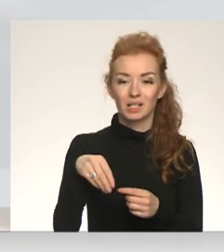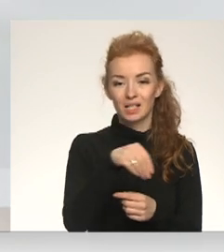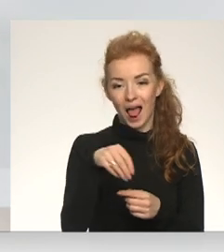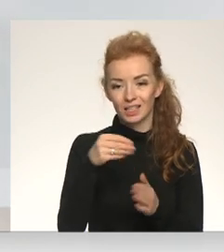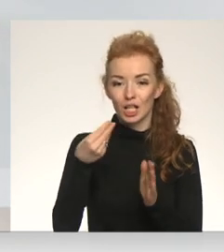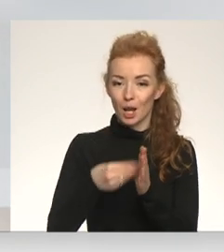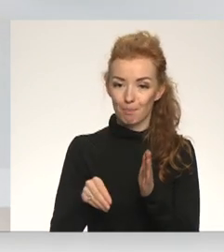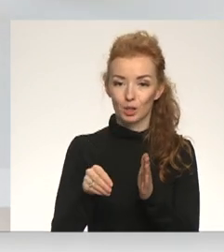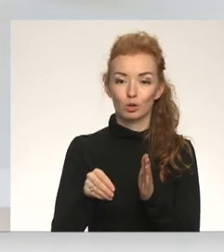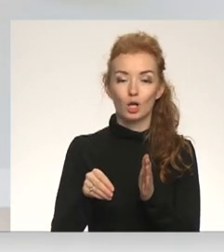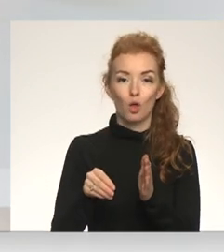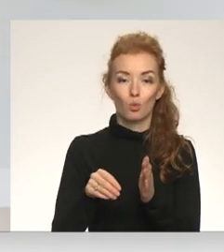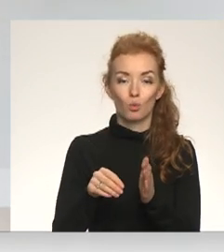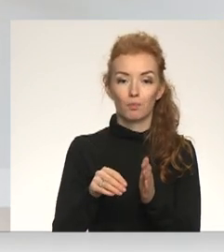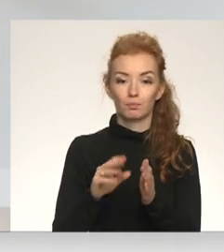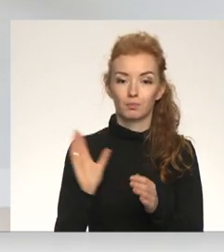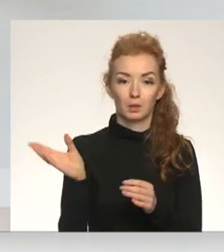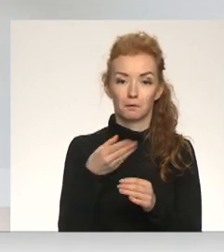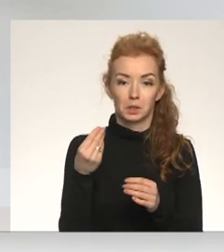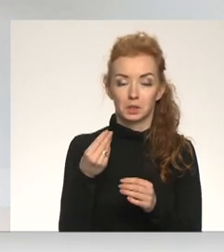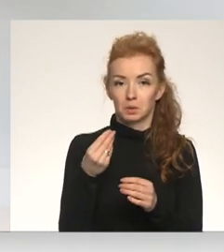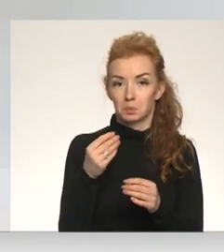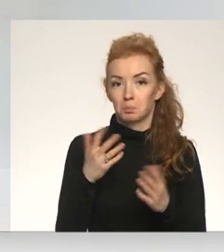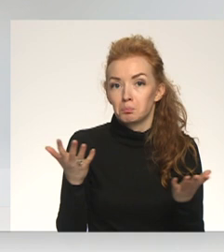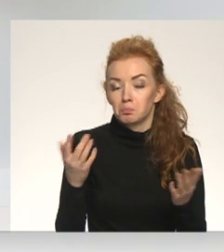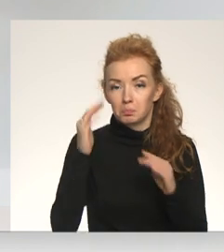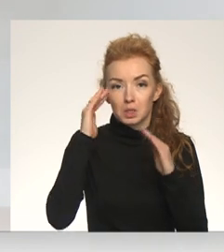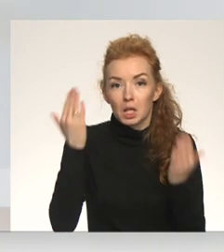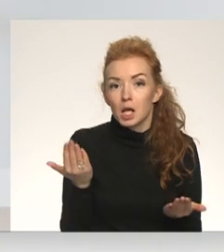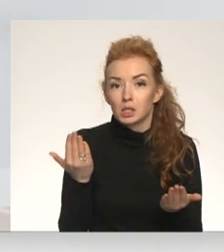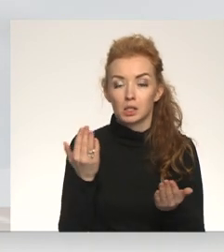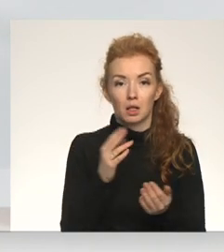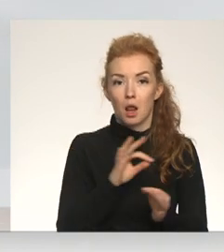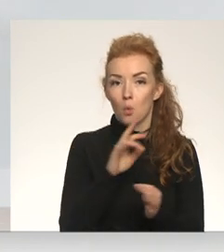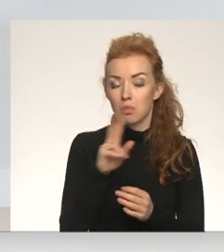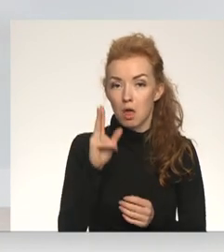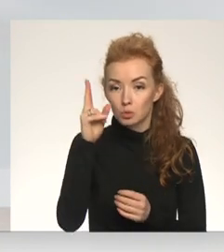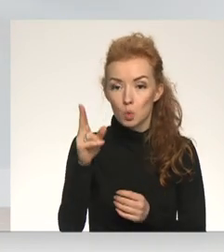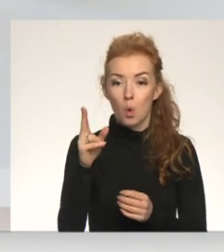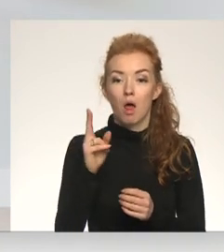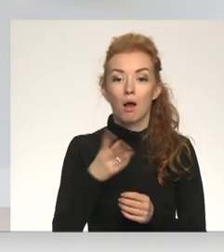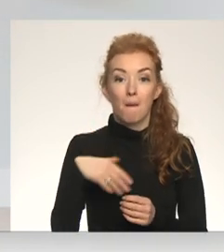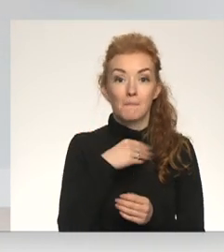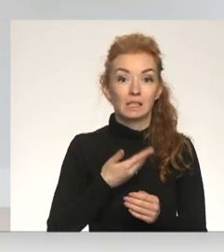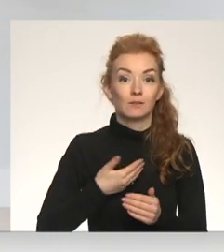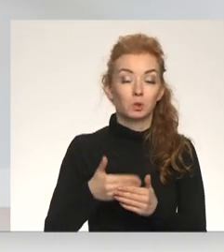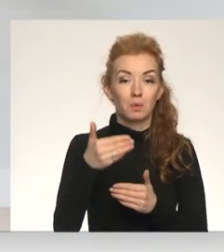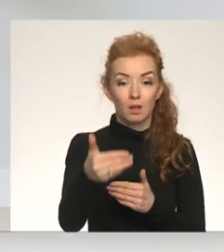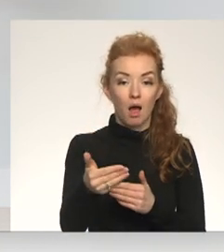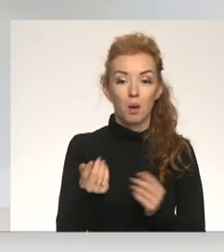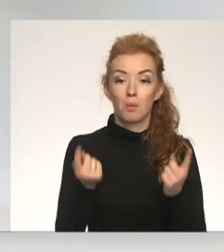iepirkšanu, vienkārši viss ir auzta pleces un neviens neko nesola. Kā mēs bīvotam tālāk,